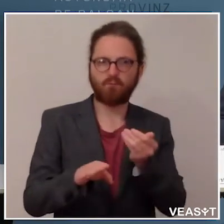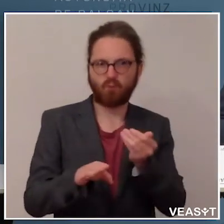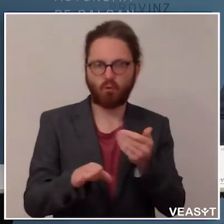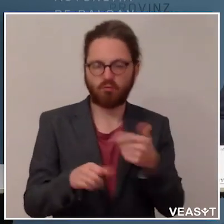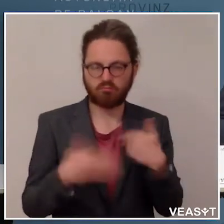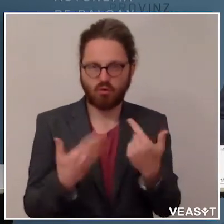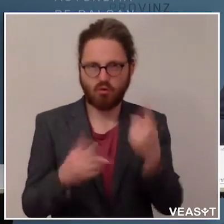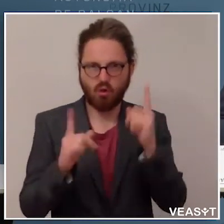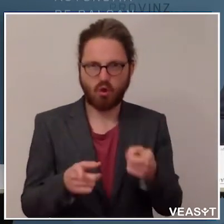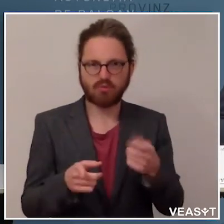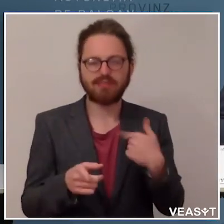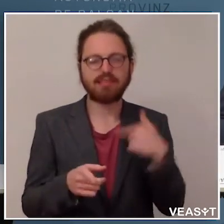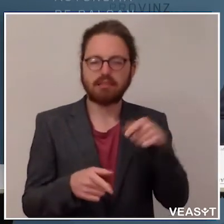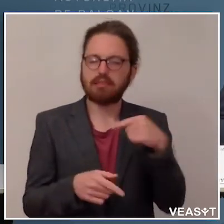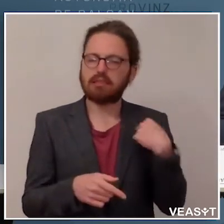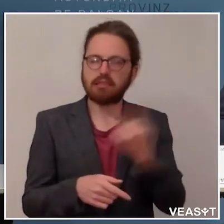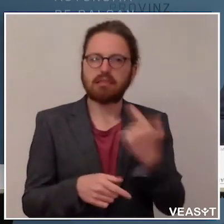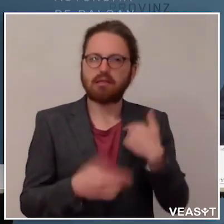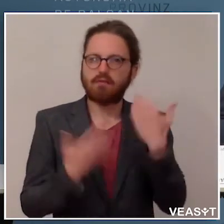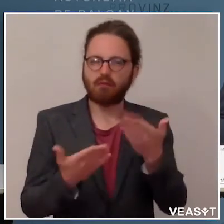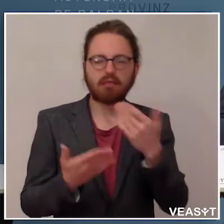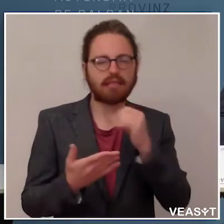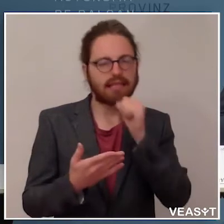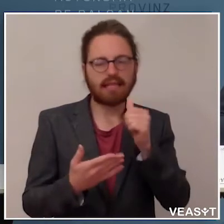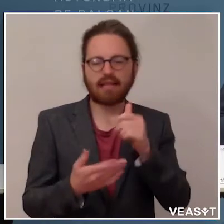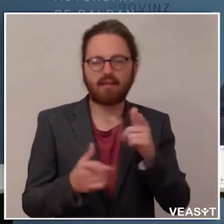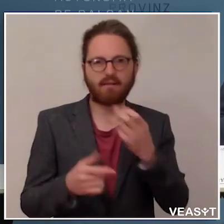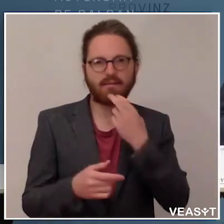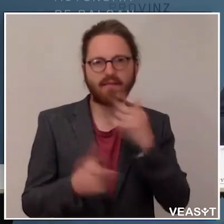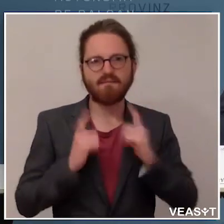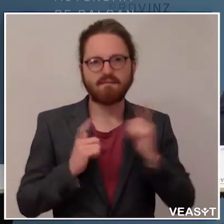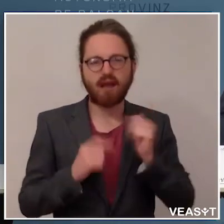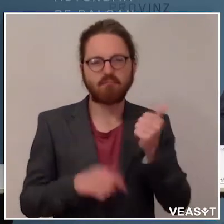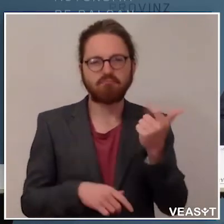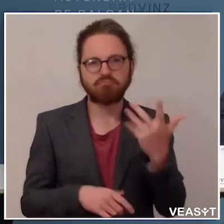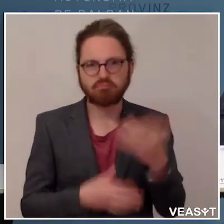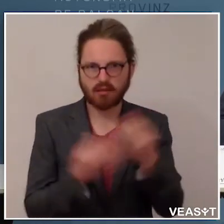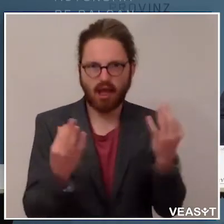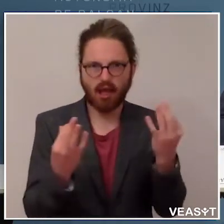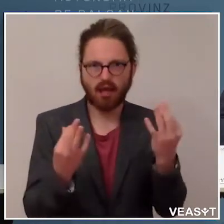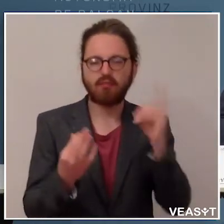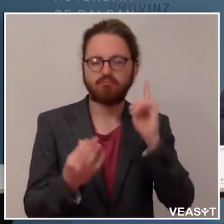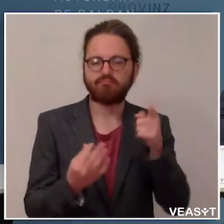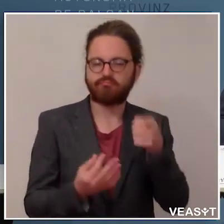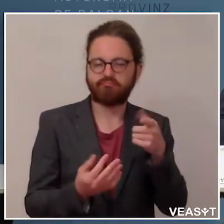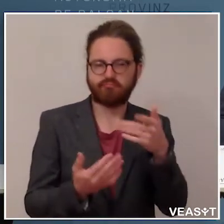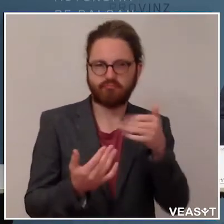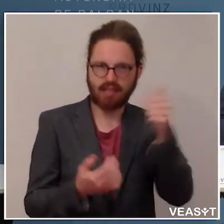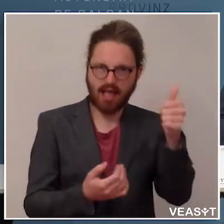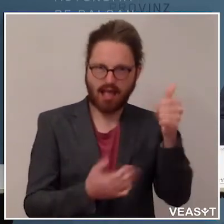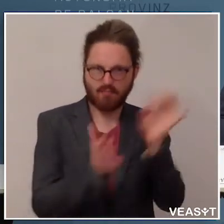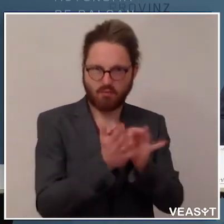aber auch ums Prinzip, nicht um nur diese paar Tage. Es war das eine, und damit schließe ich jetzt, das war das eine,